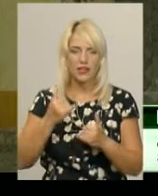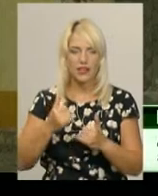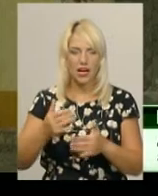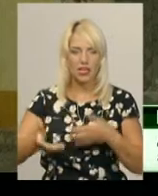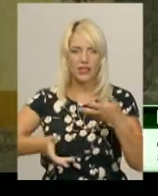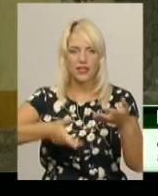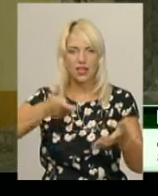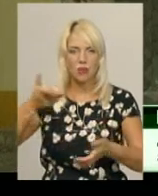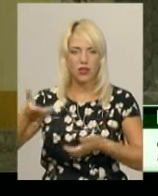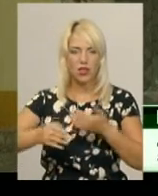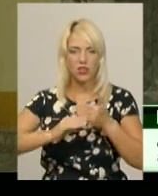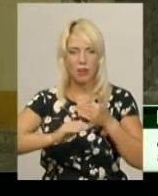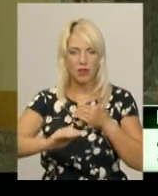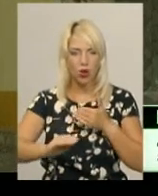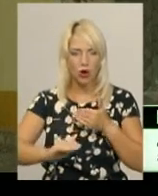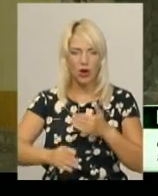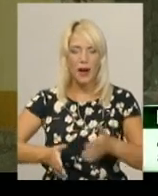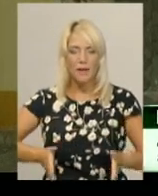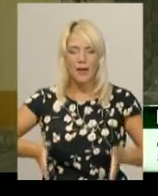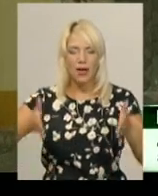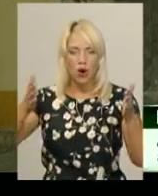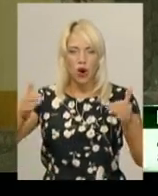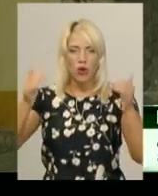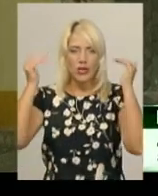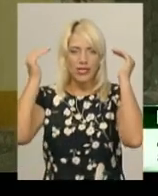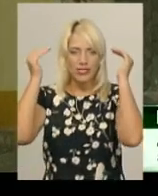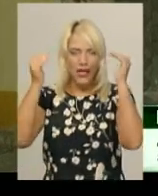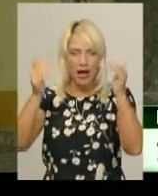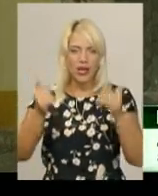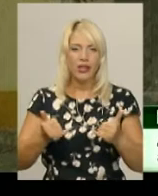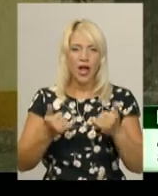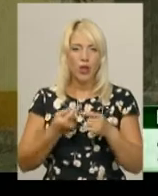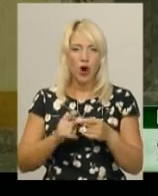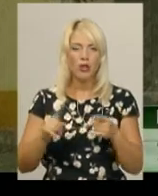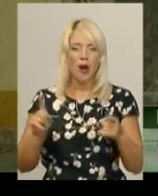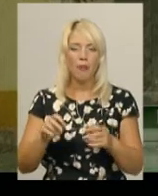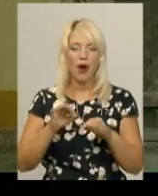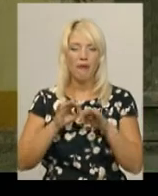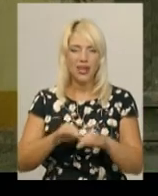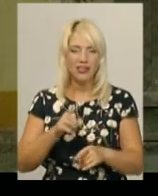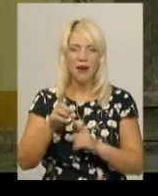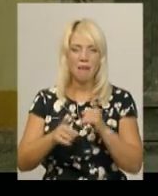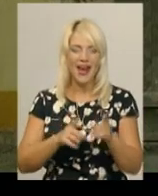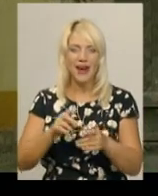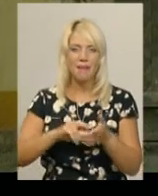підлоги, перегородок, стель, для того, щоб провести перепланування і